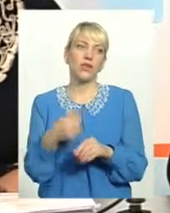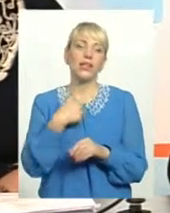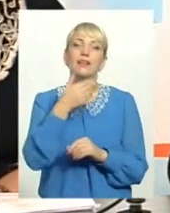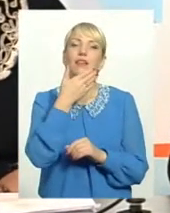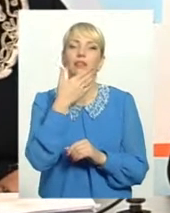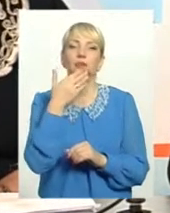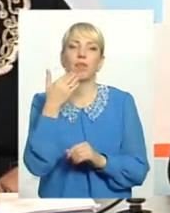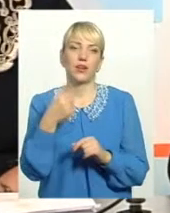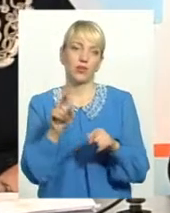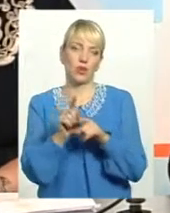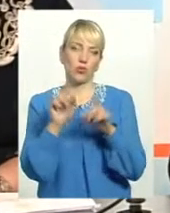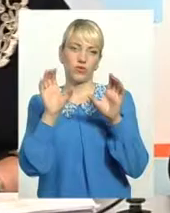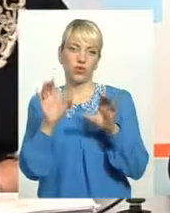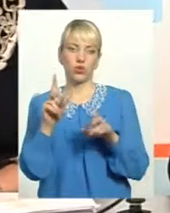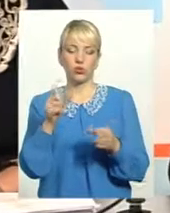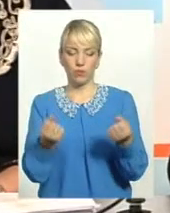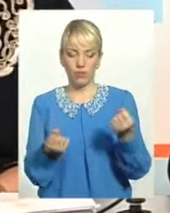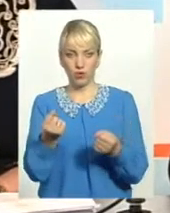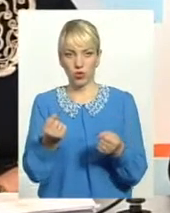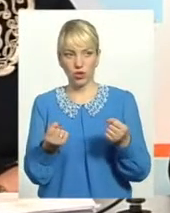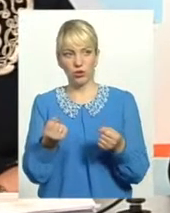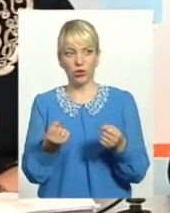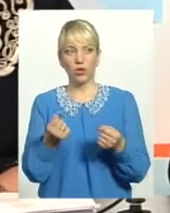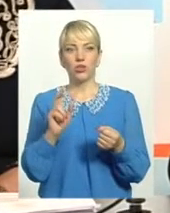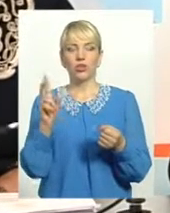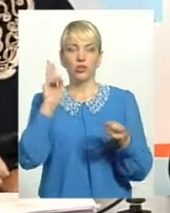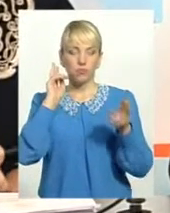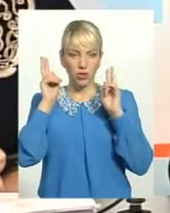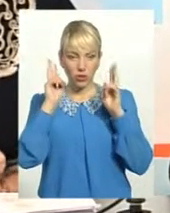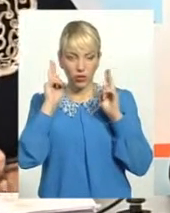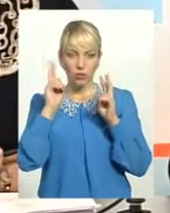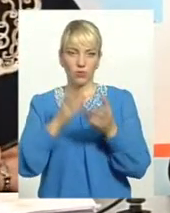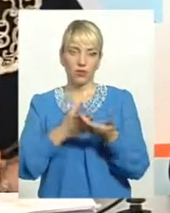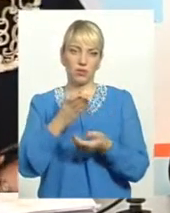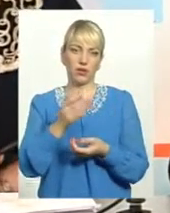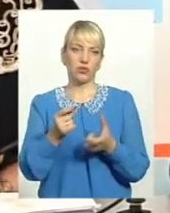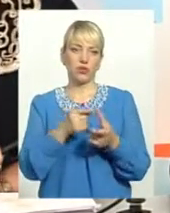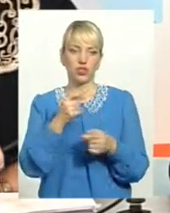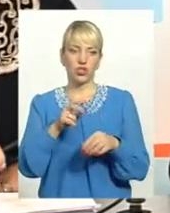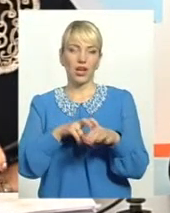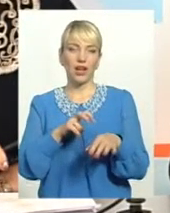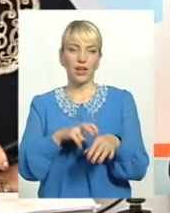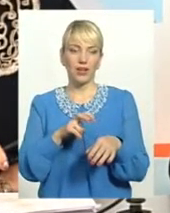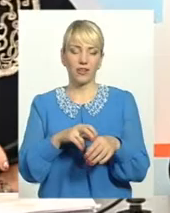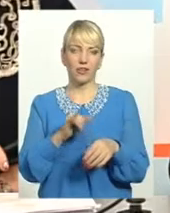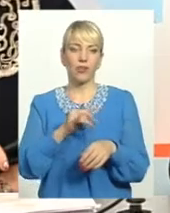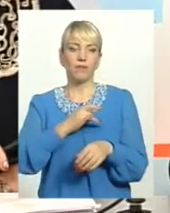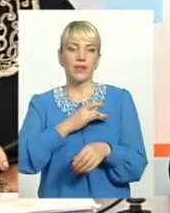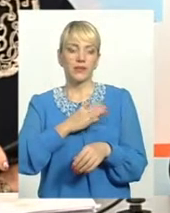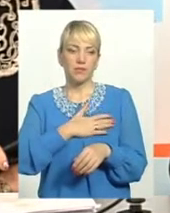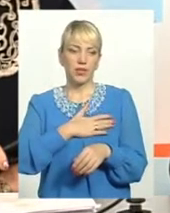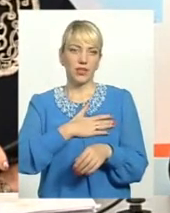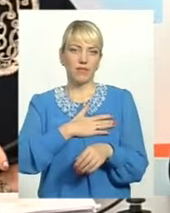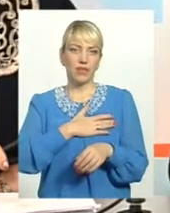закону, щоб виплачувати водієві, виплачувати перукорю, чи виплачувати лікарю в медичній, приватній, в мінімальну